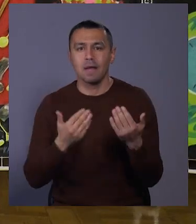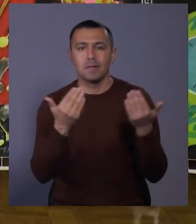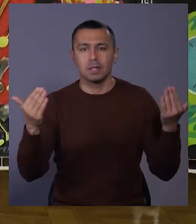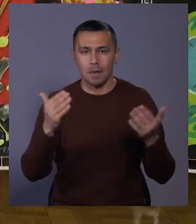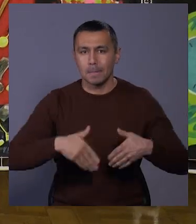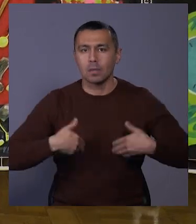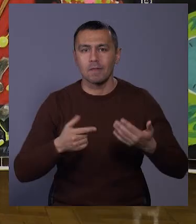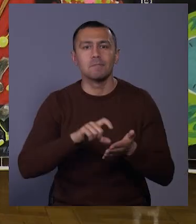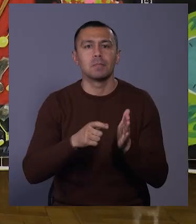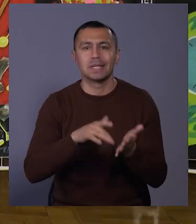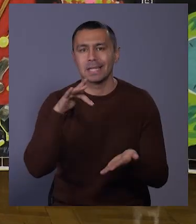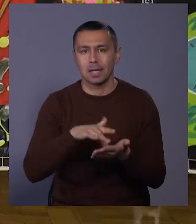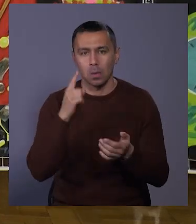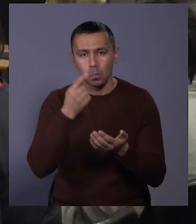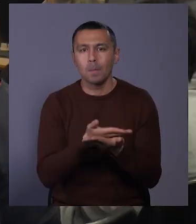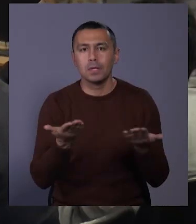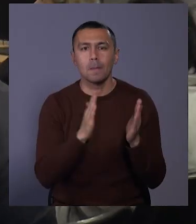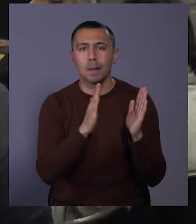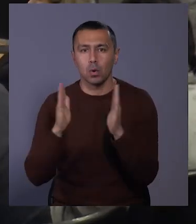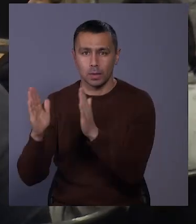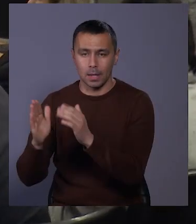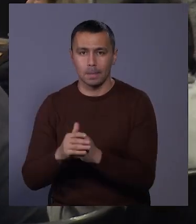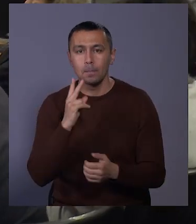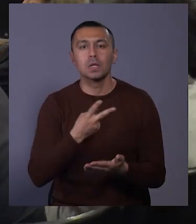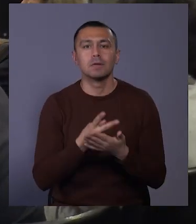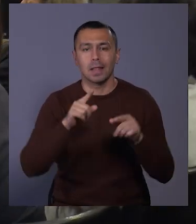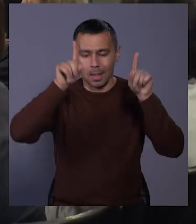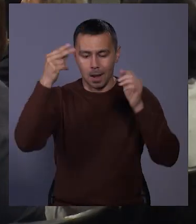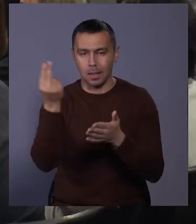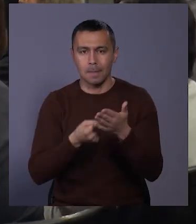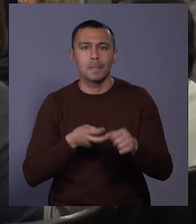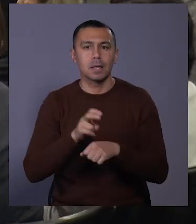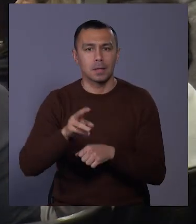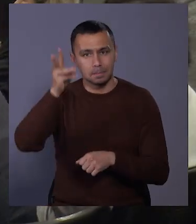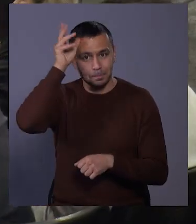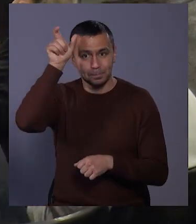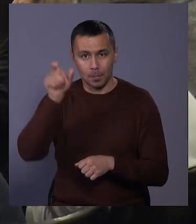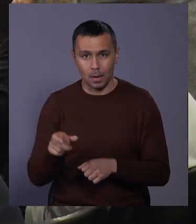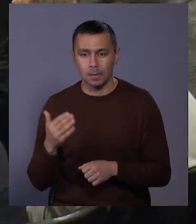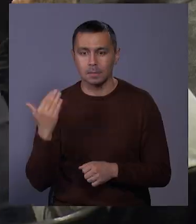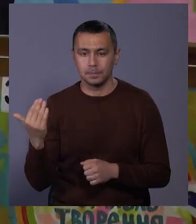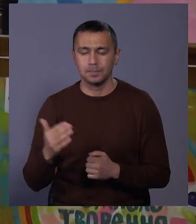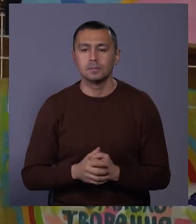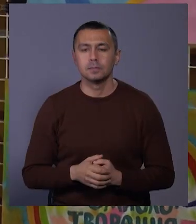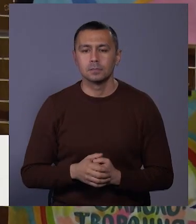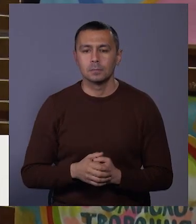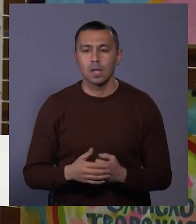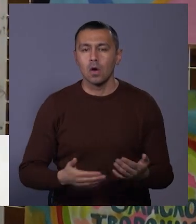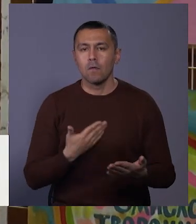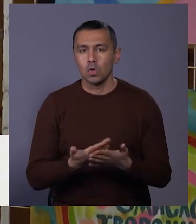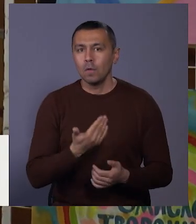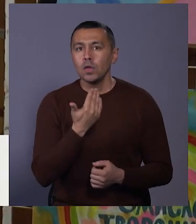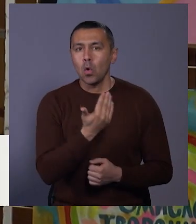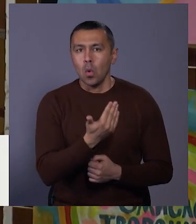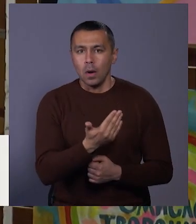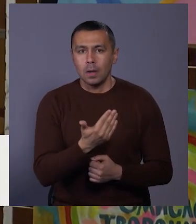презентував у приміщенні Центральної публічної бібліотеки. Подивитись на картини прийшла хмельничанка Нея Нагорянська. От в його